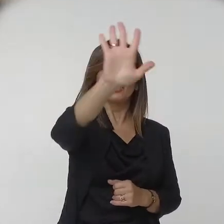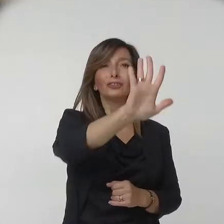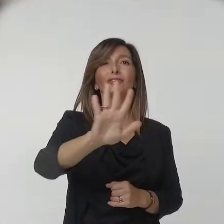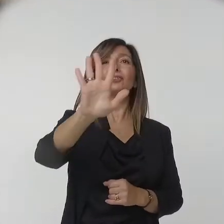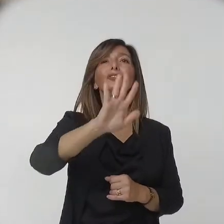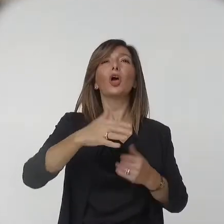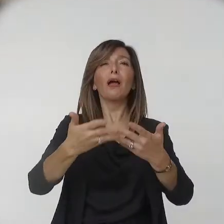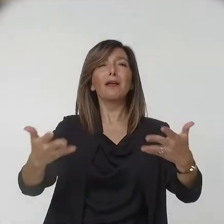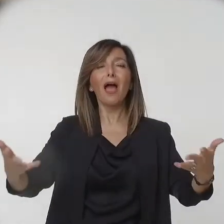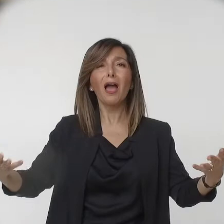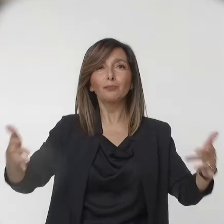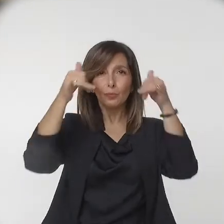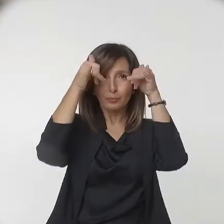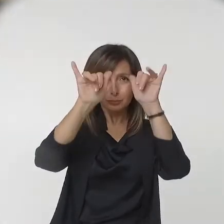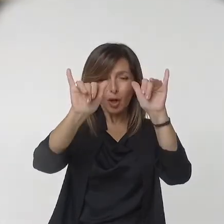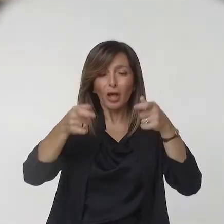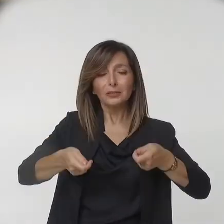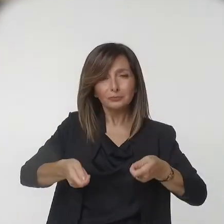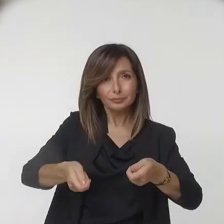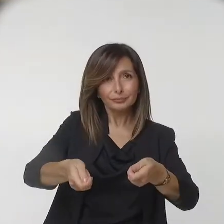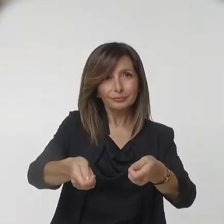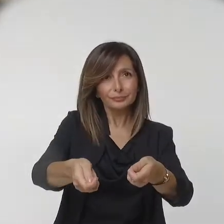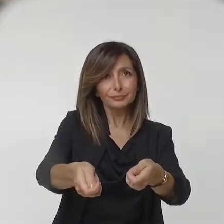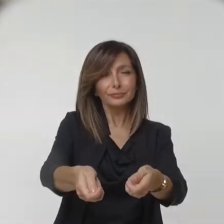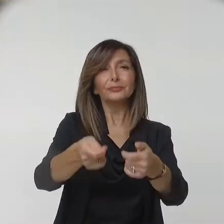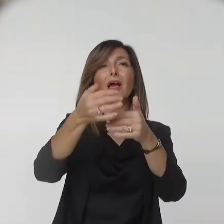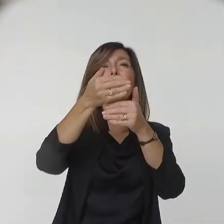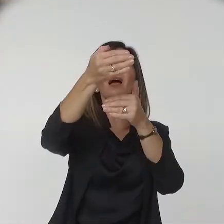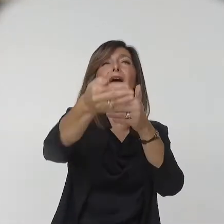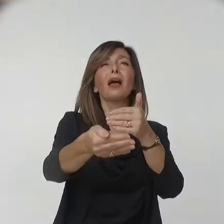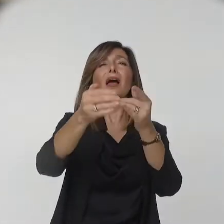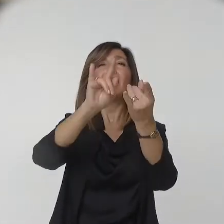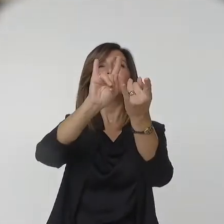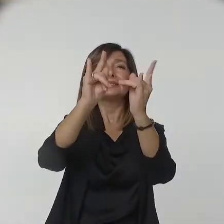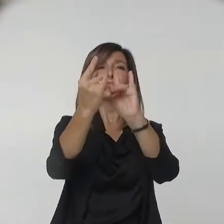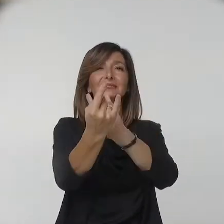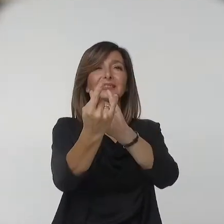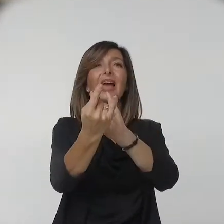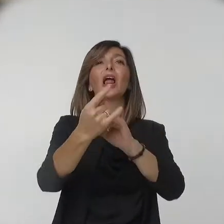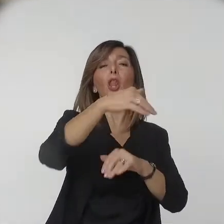e la raffigurazione del castello con fossato e ponte levatoio.